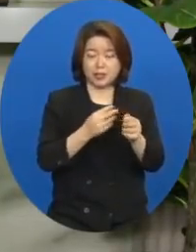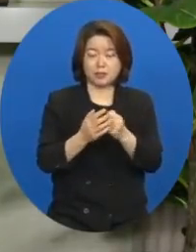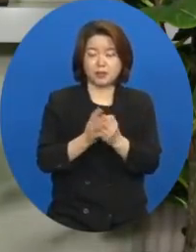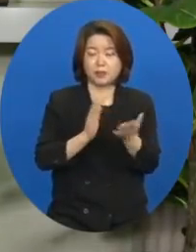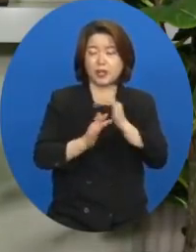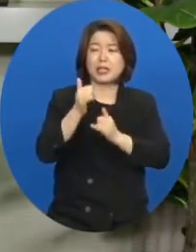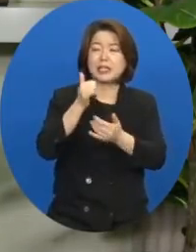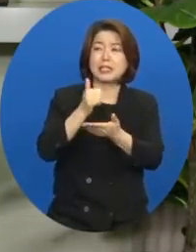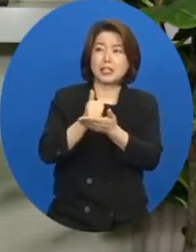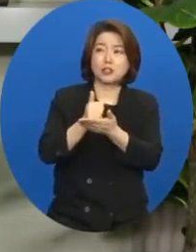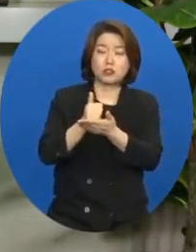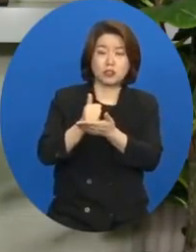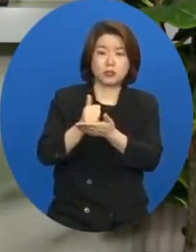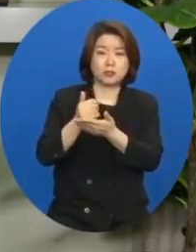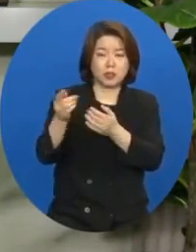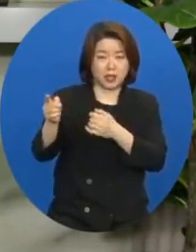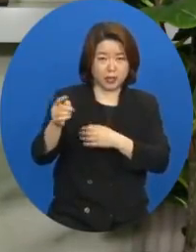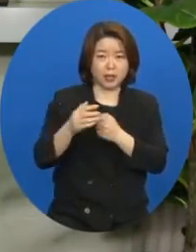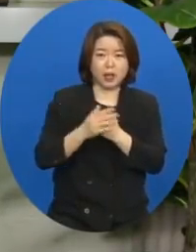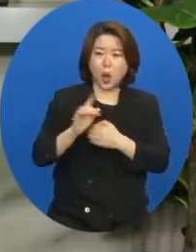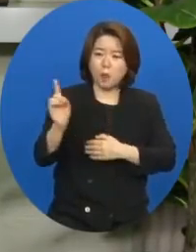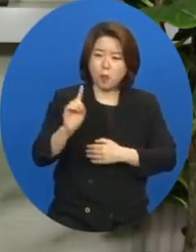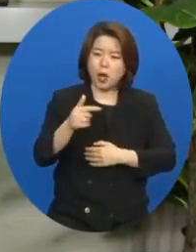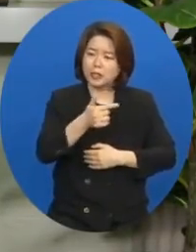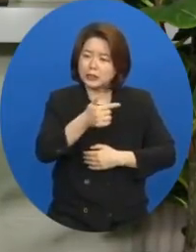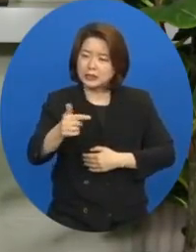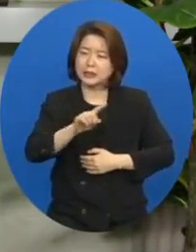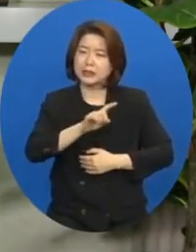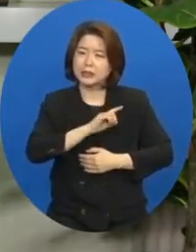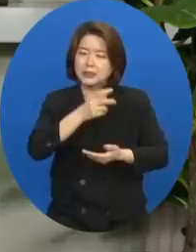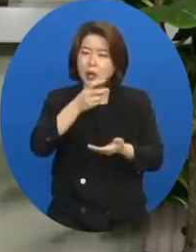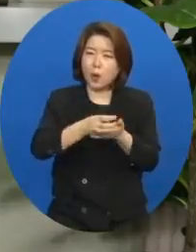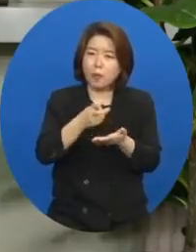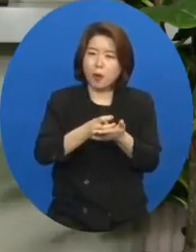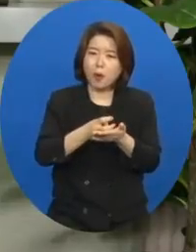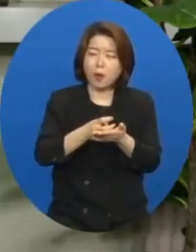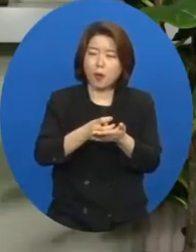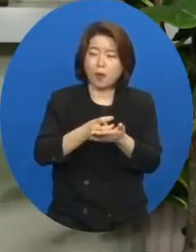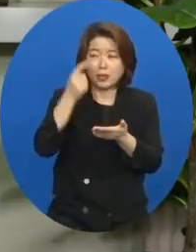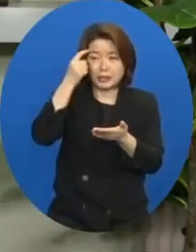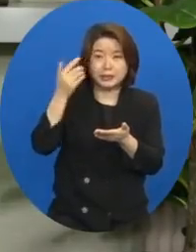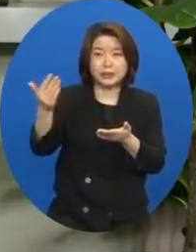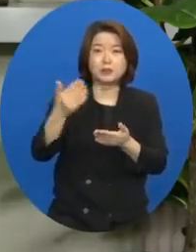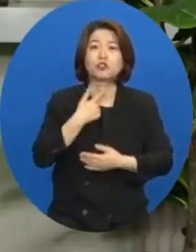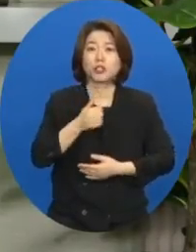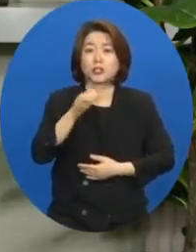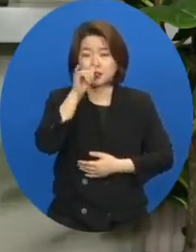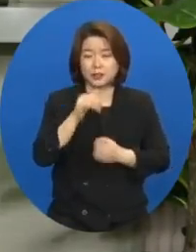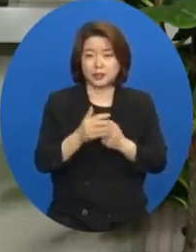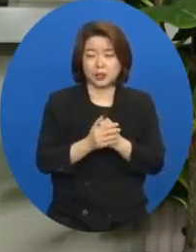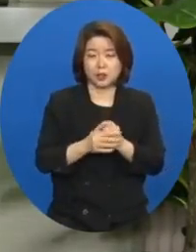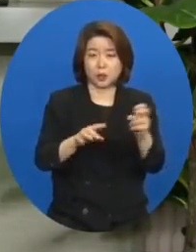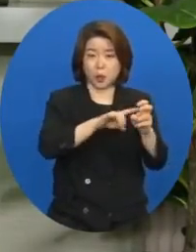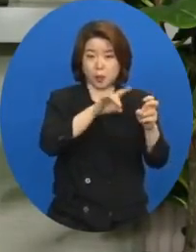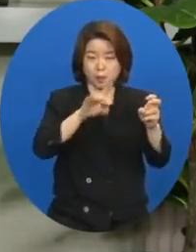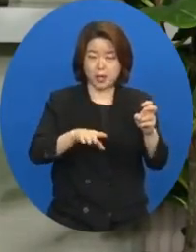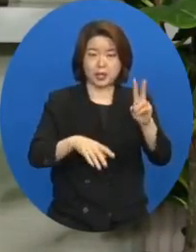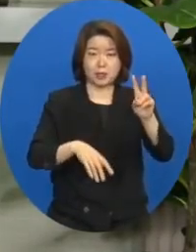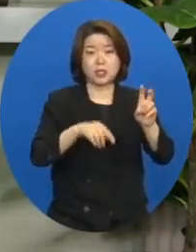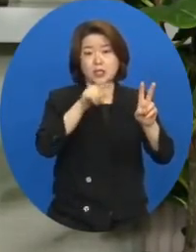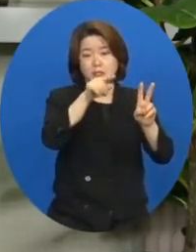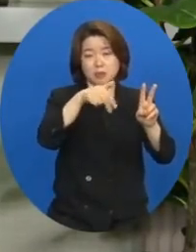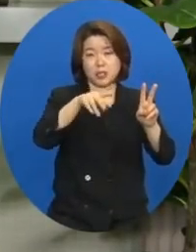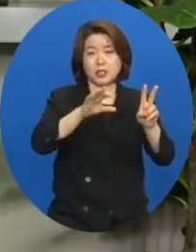무엇이 가장 큰 계명인가 하는 질문을 한 적이 있습니다. 마태복음 22장